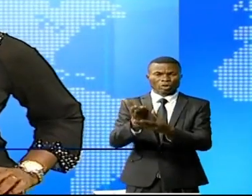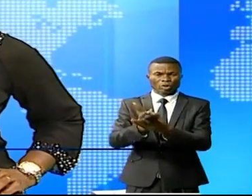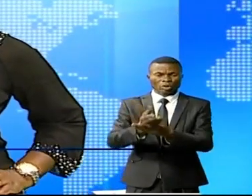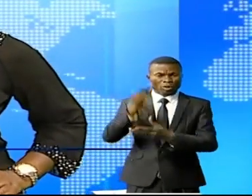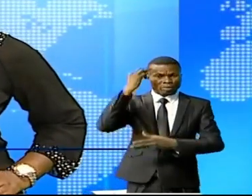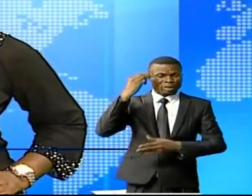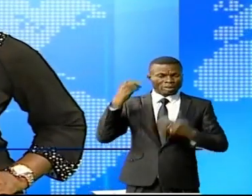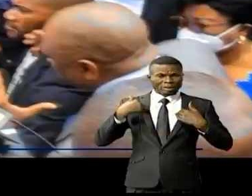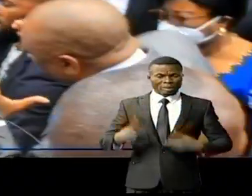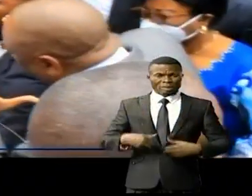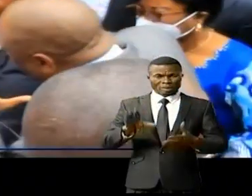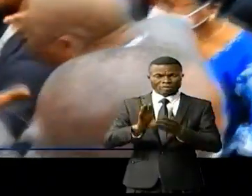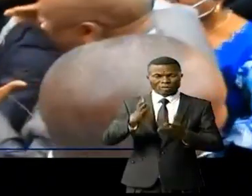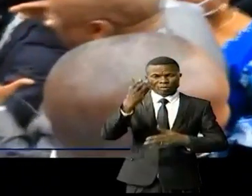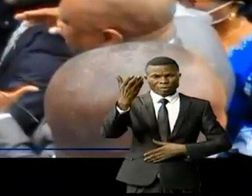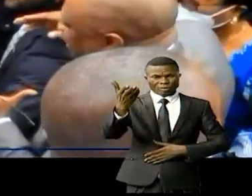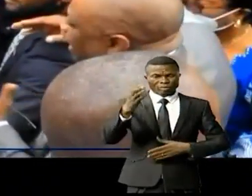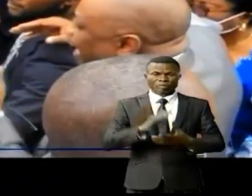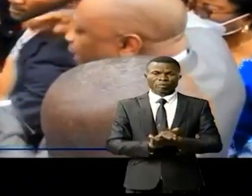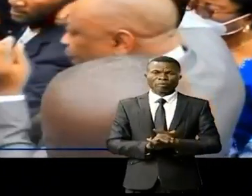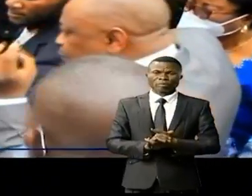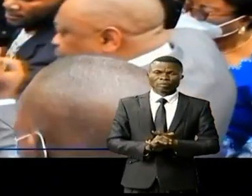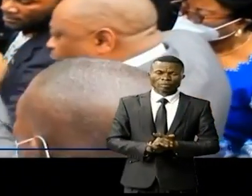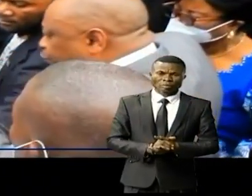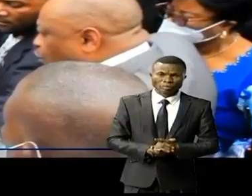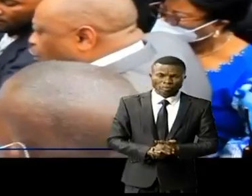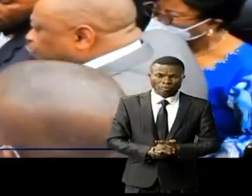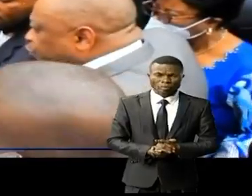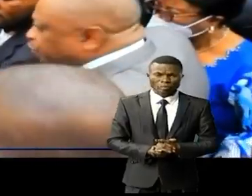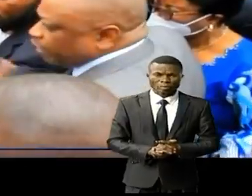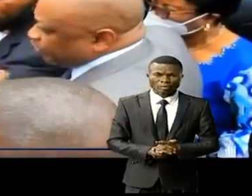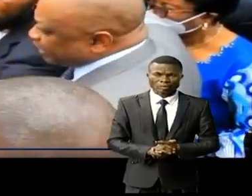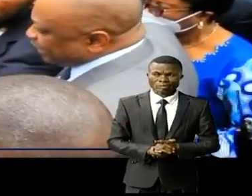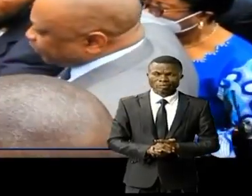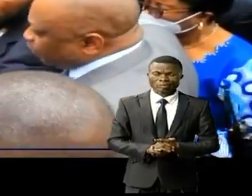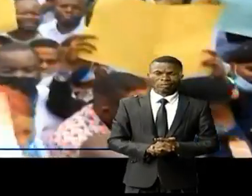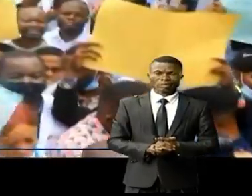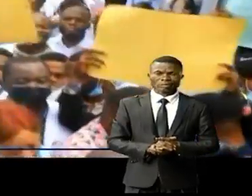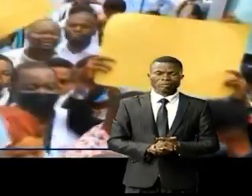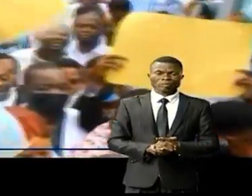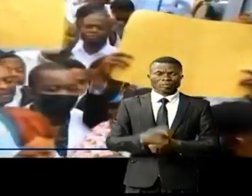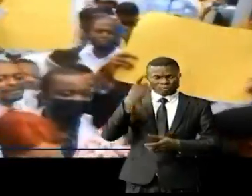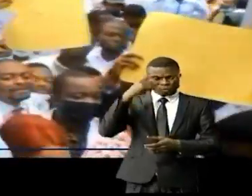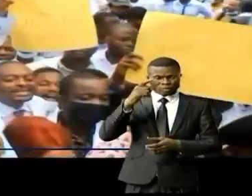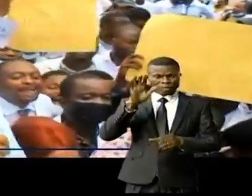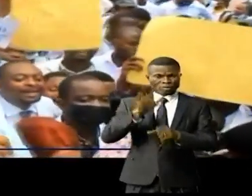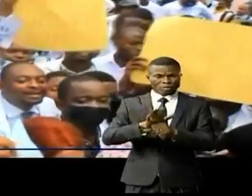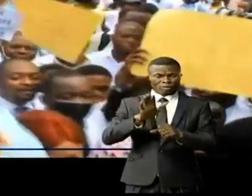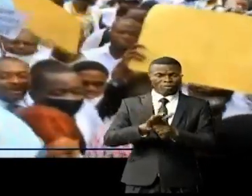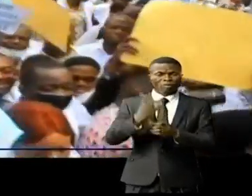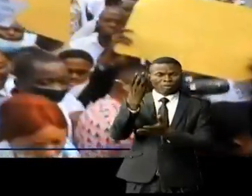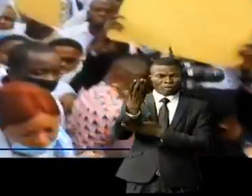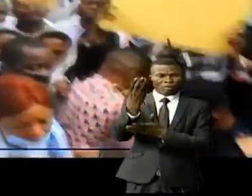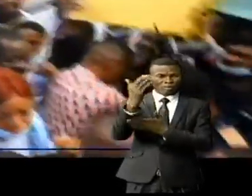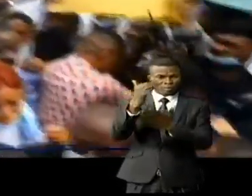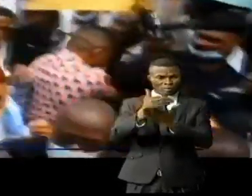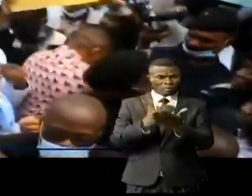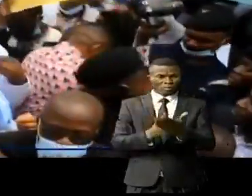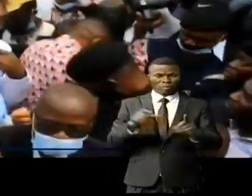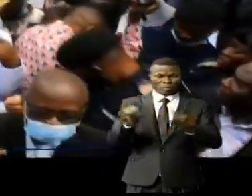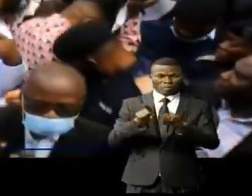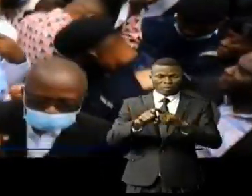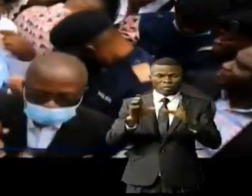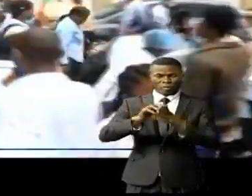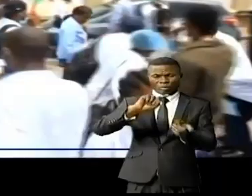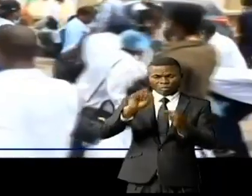de la Santé. Je suis prêt à prendre en compte toutes les revendications. Plusieurs revendications en rapport avec l